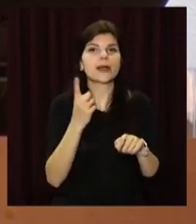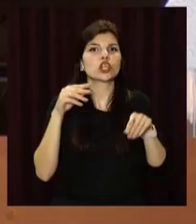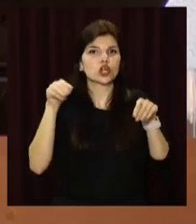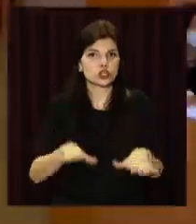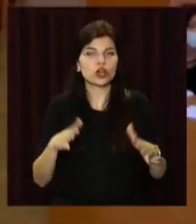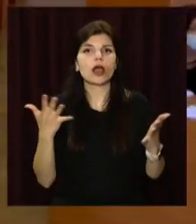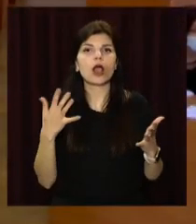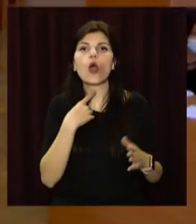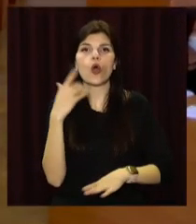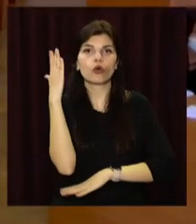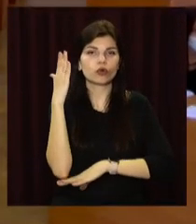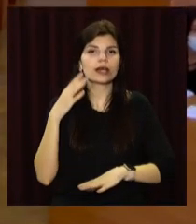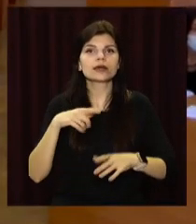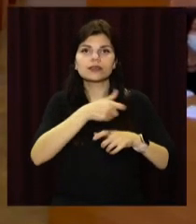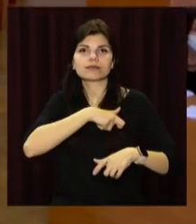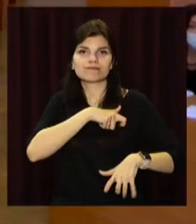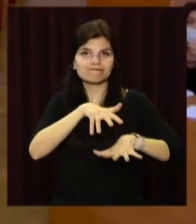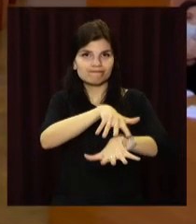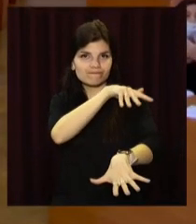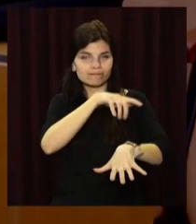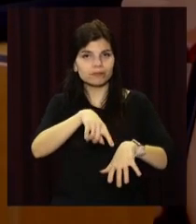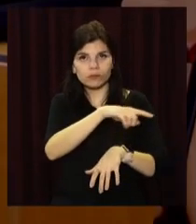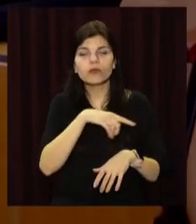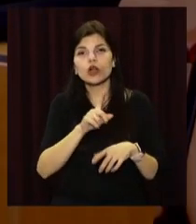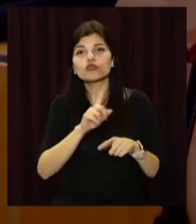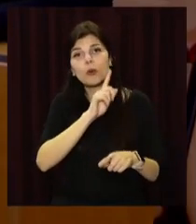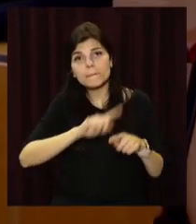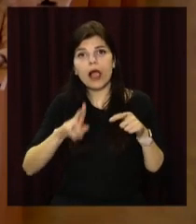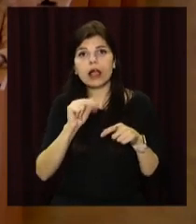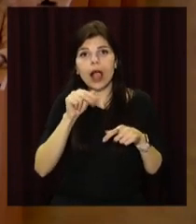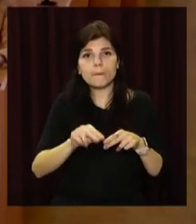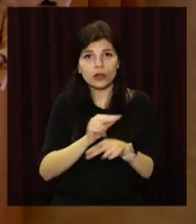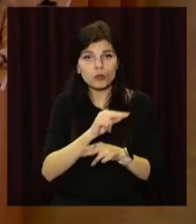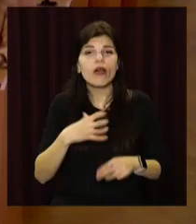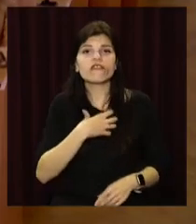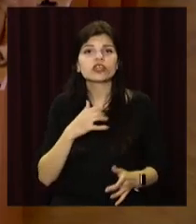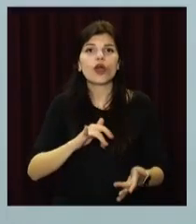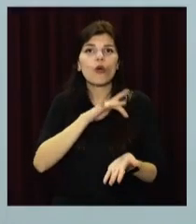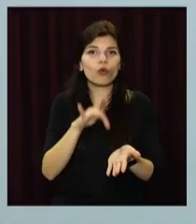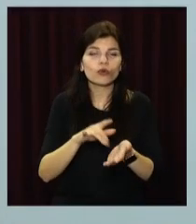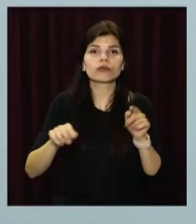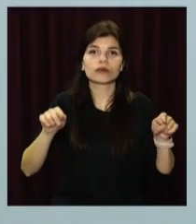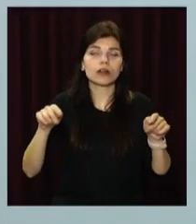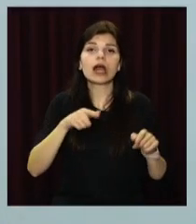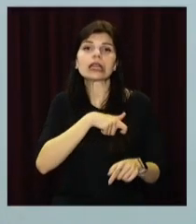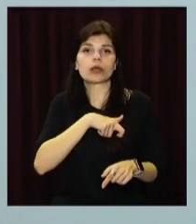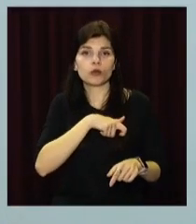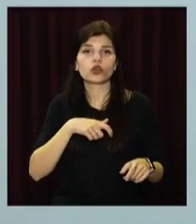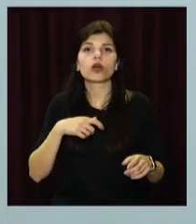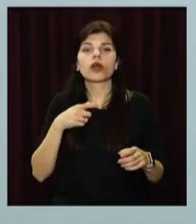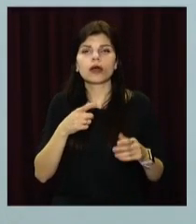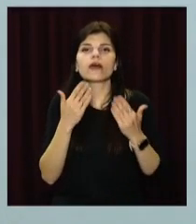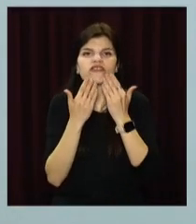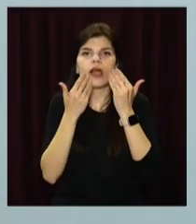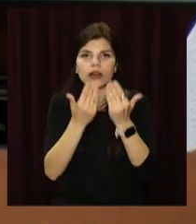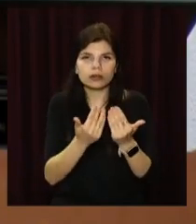рішень, за яке проголосували на сесії депутати міськради. Задля прискорення капремонту важливих для міста об'єктів депутати підготували відповідні